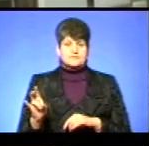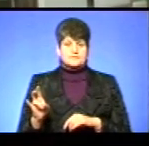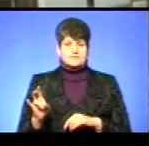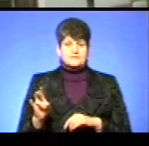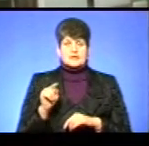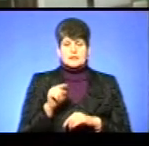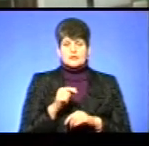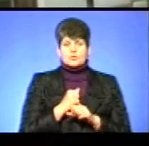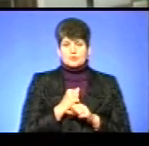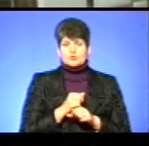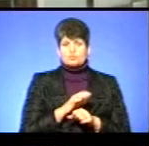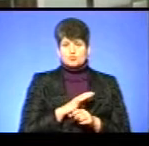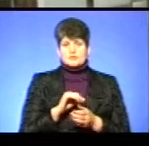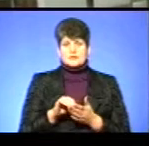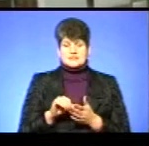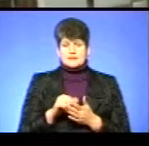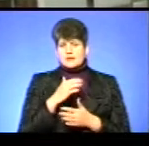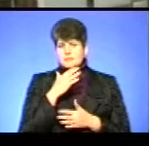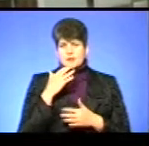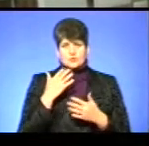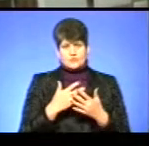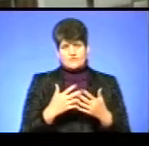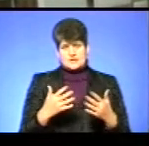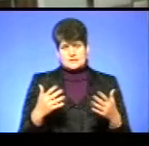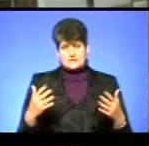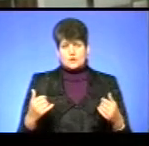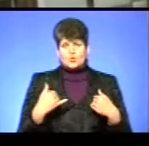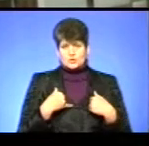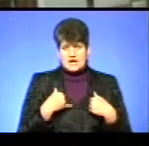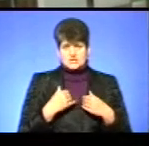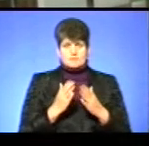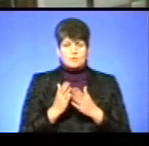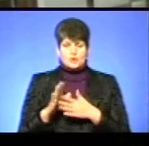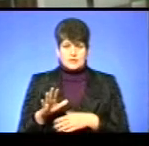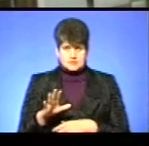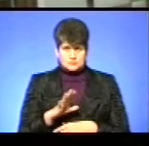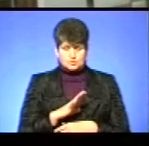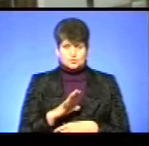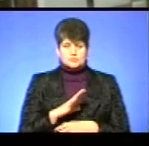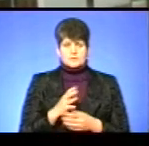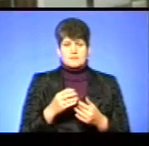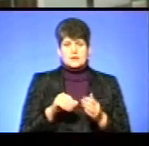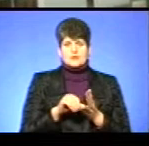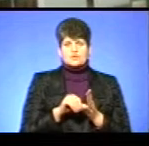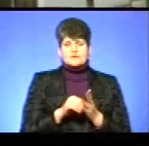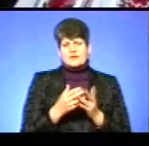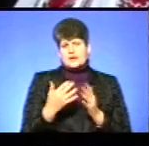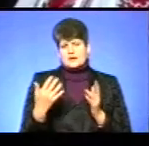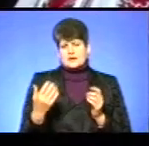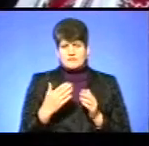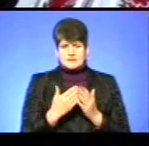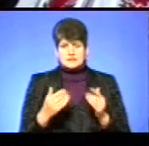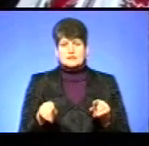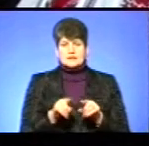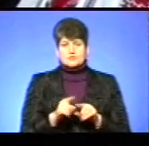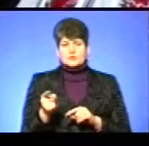Її роботи були представлені на багатьох виставках. У нашій бібліотеці вона брала участь у кількох виставках, також у